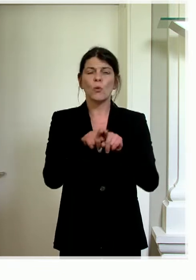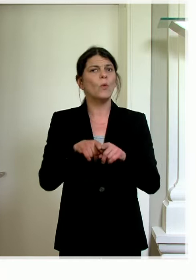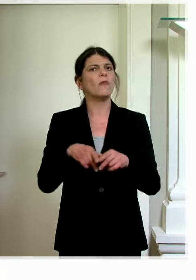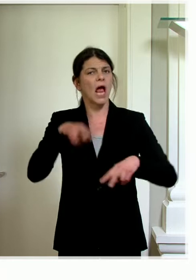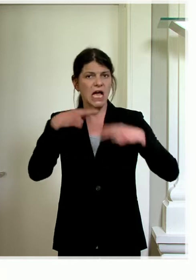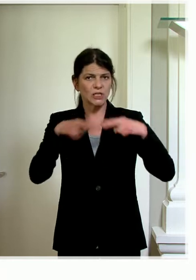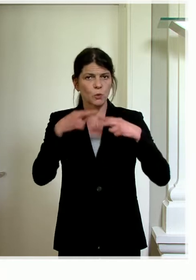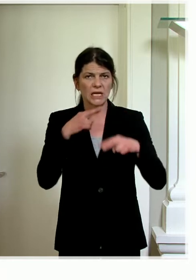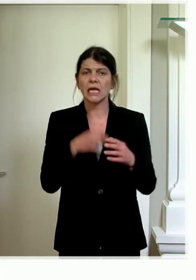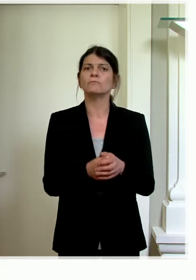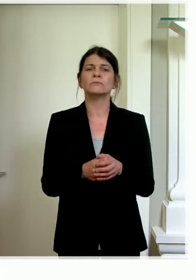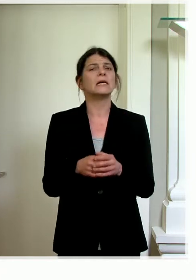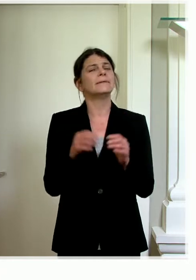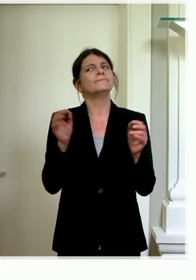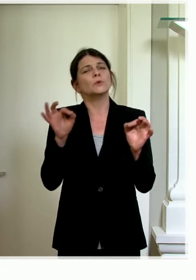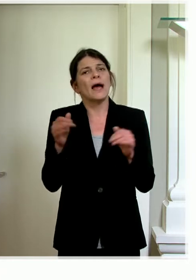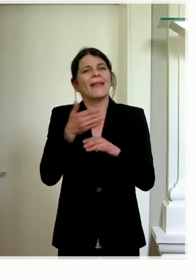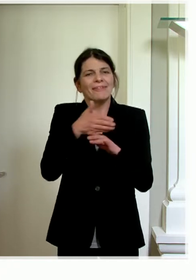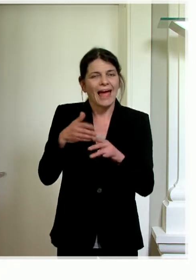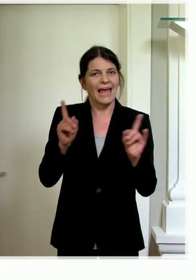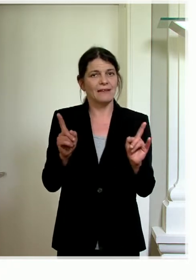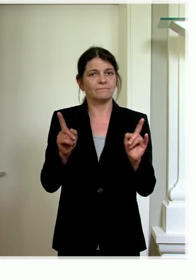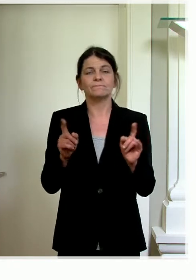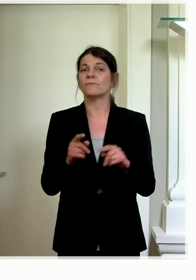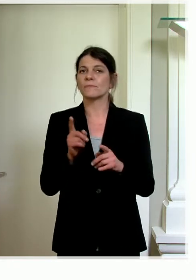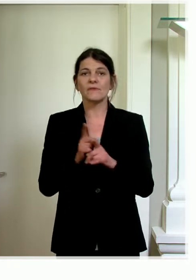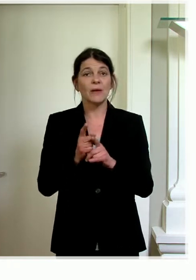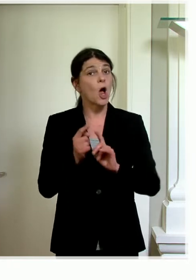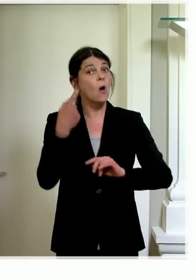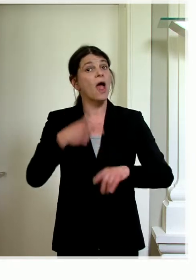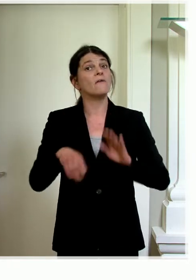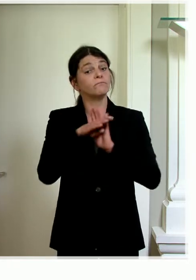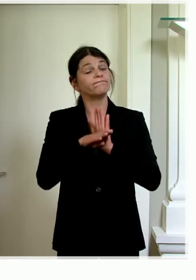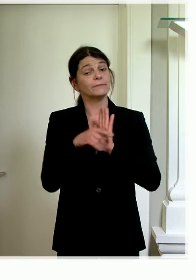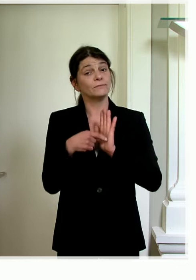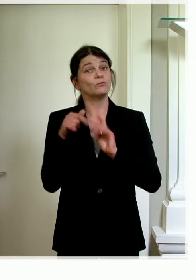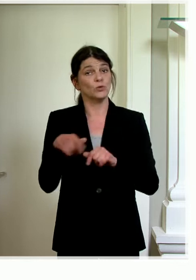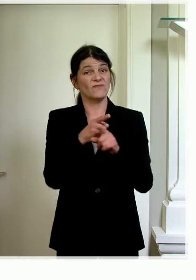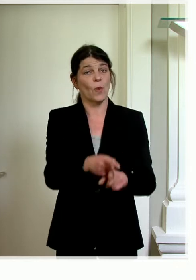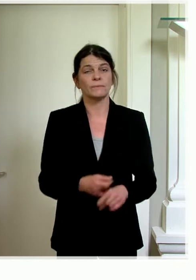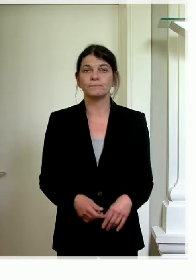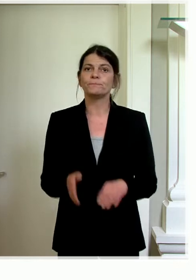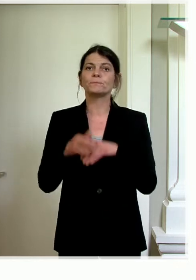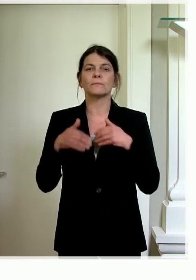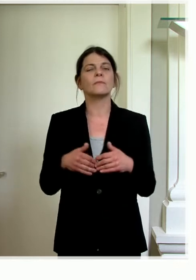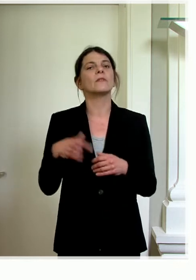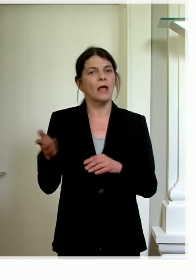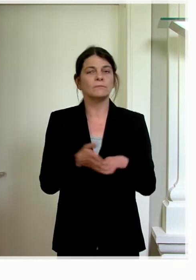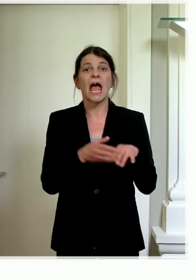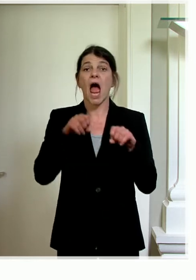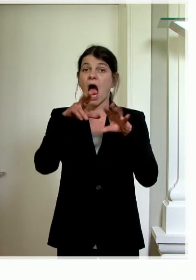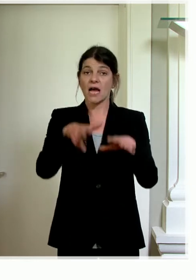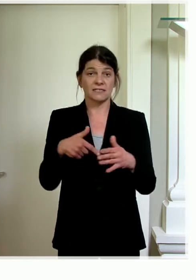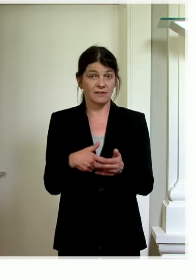Gastronomie in einem beschränkten Mass mit hohen Auflagen. Am 18. dann kam der